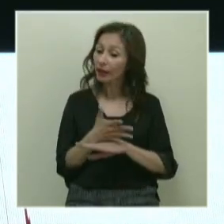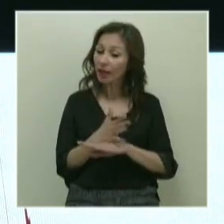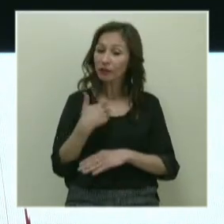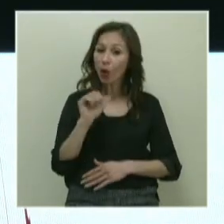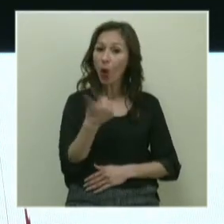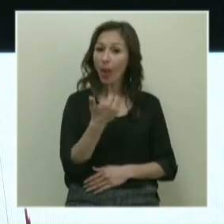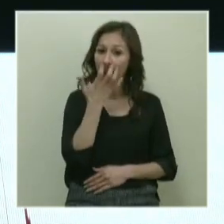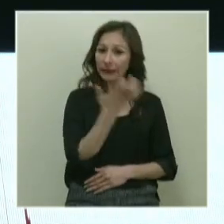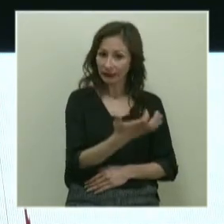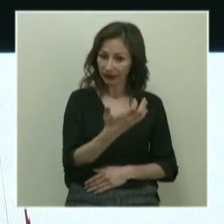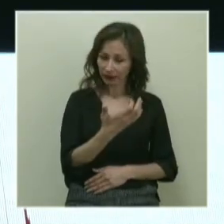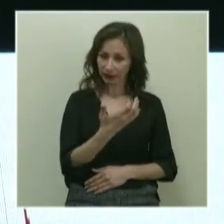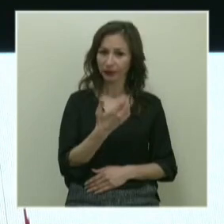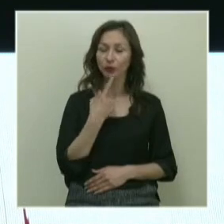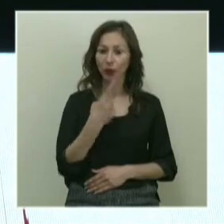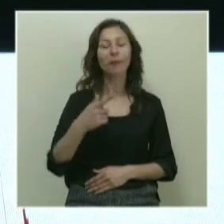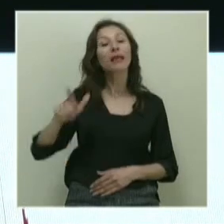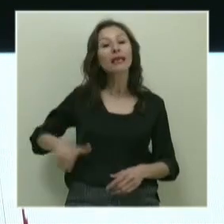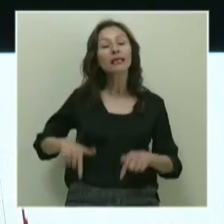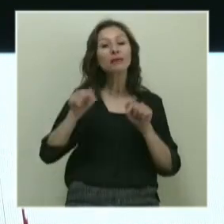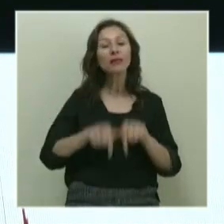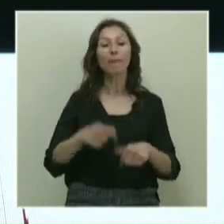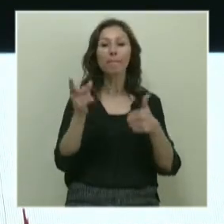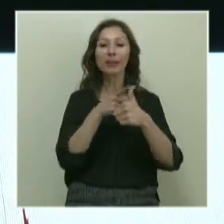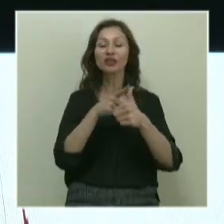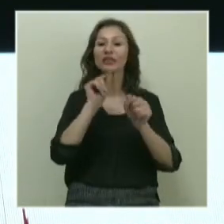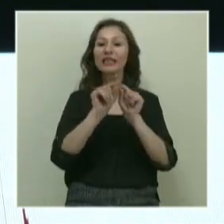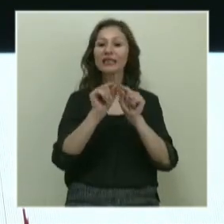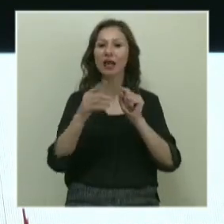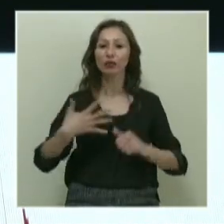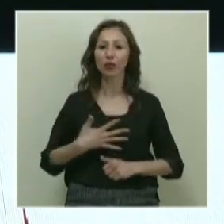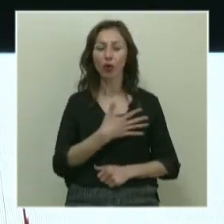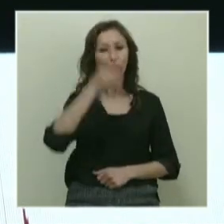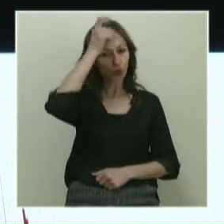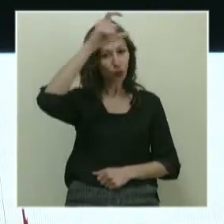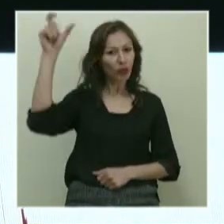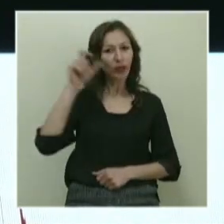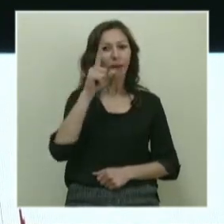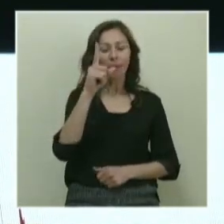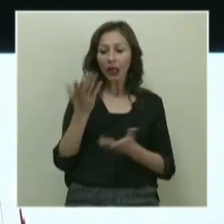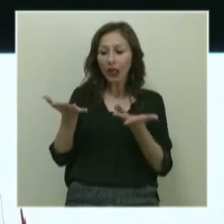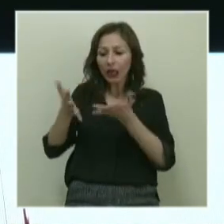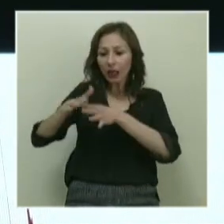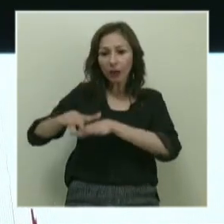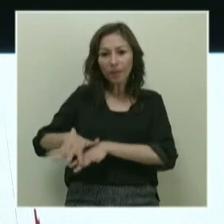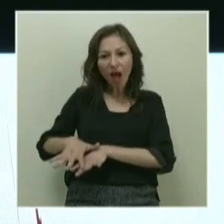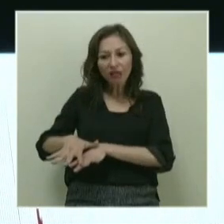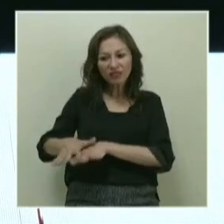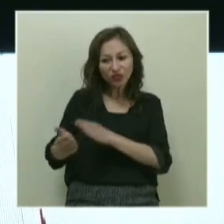önemsediğimi söyleyeyim. 1. İzmir'deki 1. İktisat Kongresi, Türkiye'nin bir yıkımdan